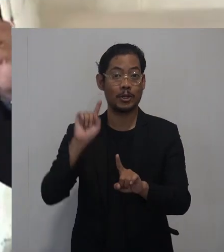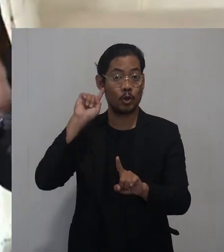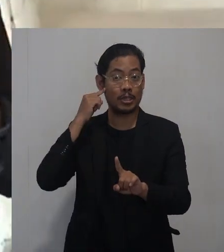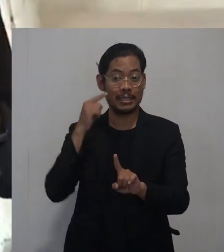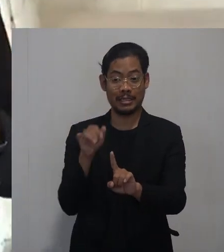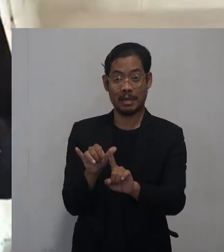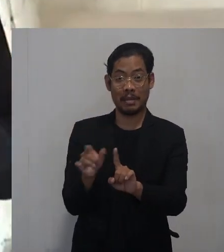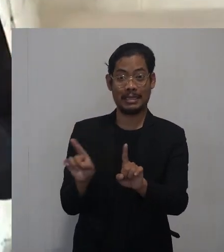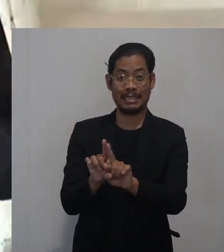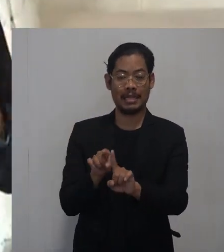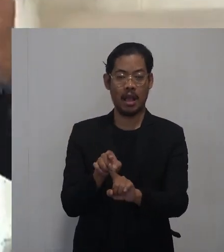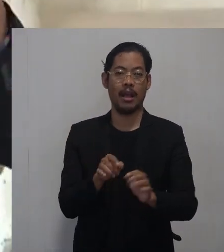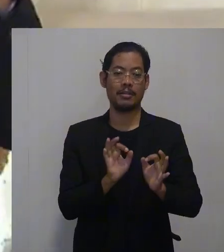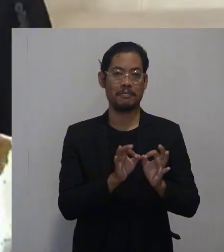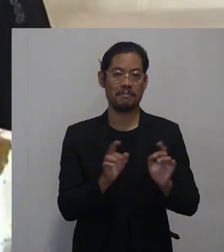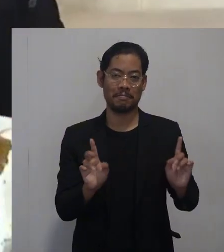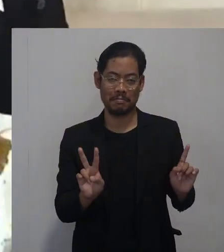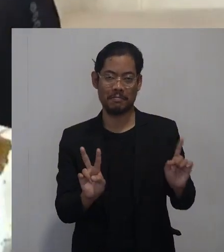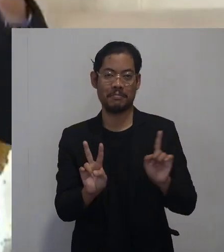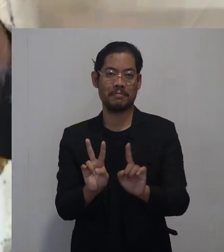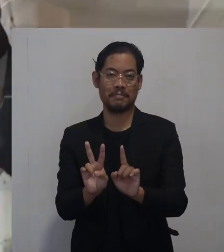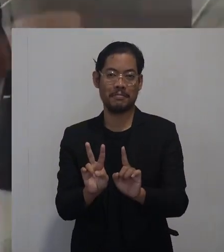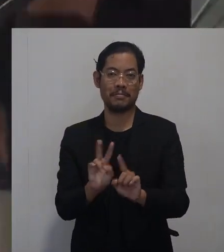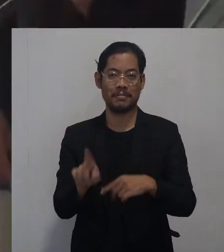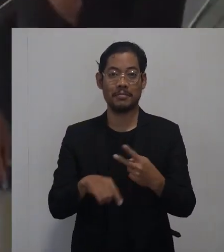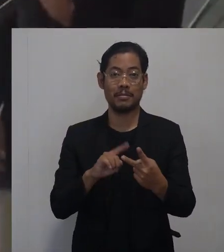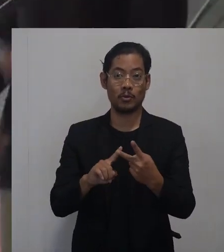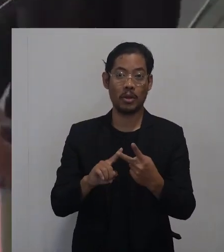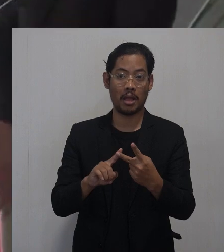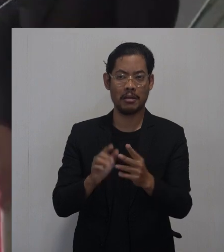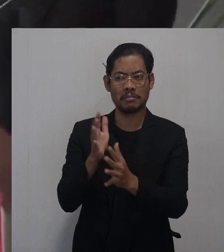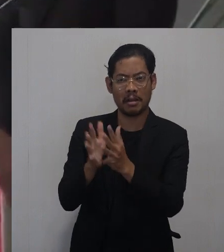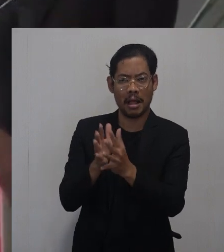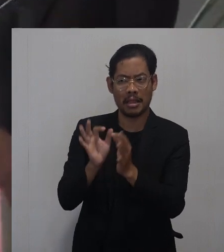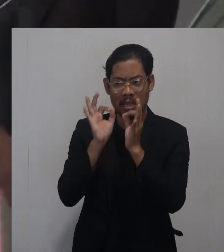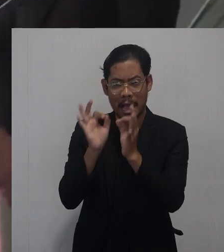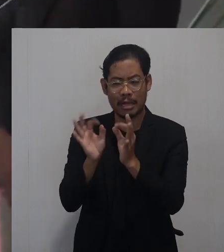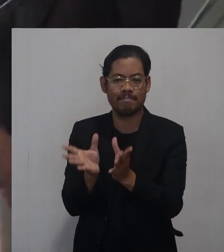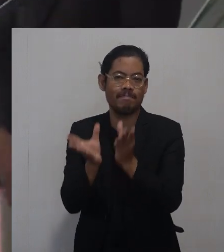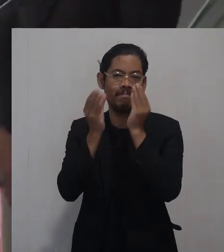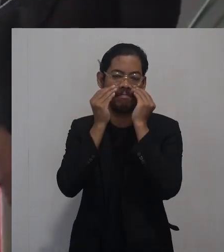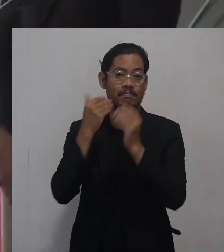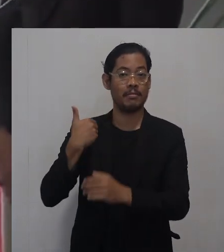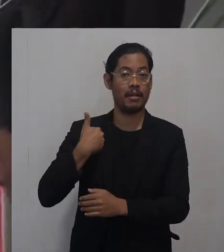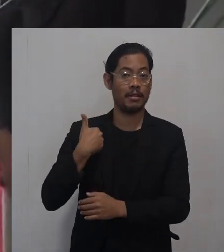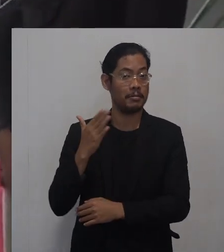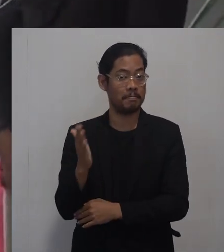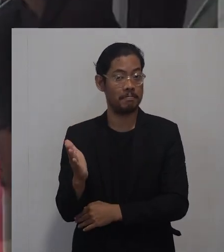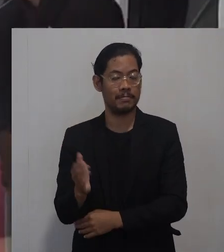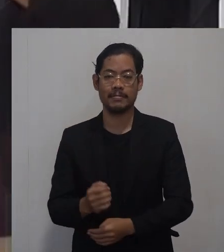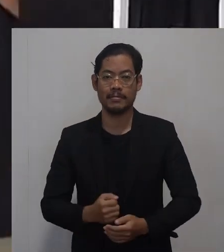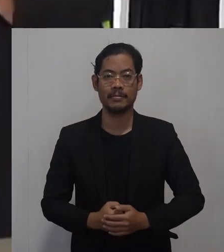pasangan tunarungu disediakan juru bahasa isyarat dan saksi yang memahami bahasa isyarat.